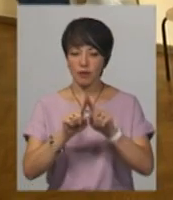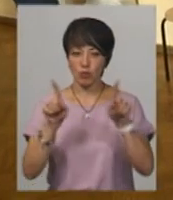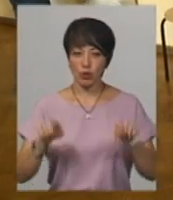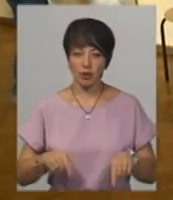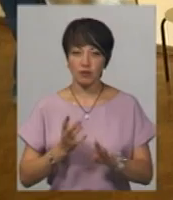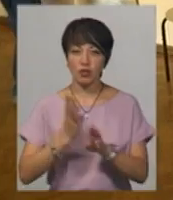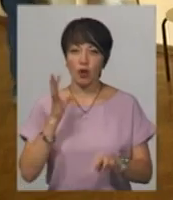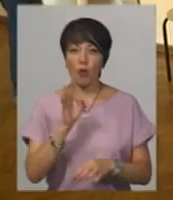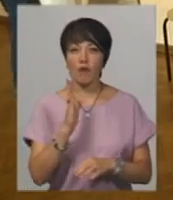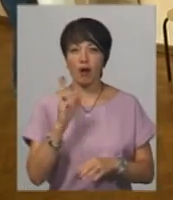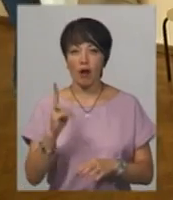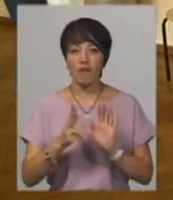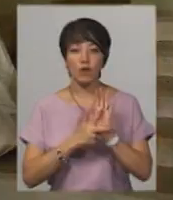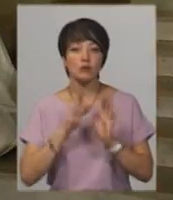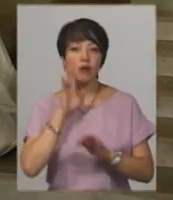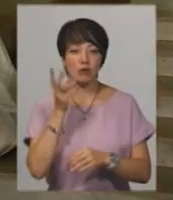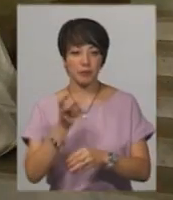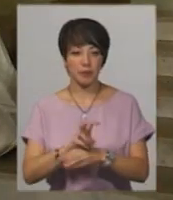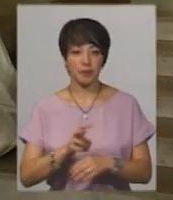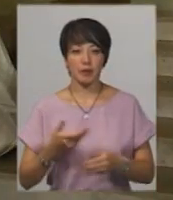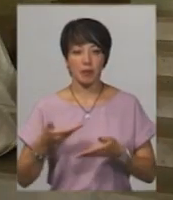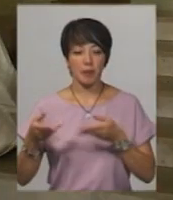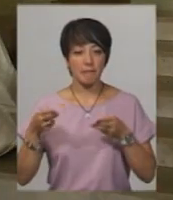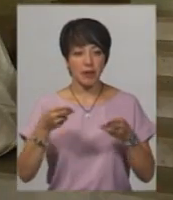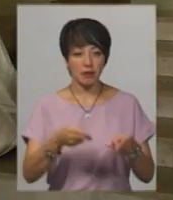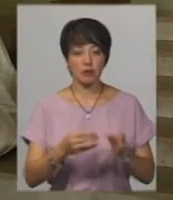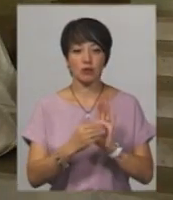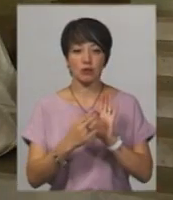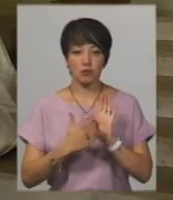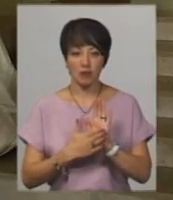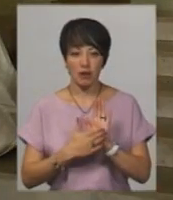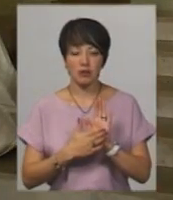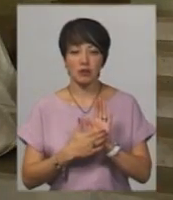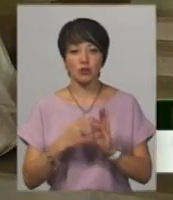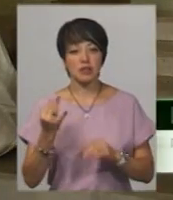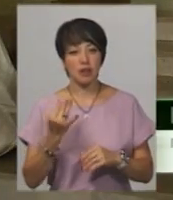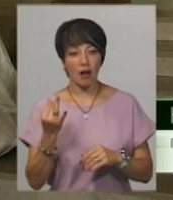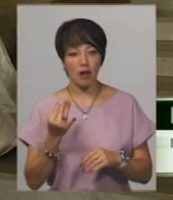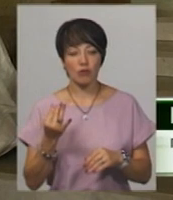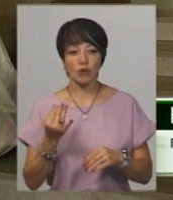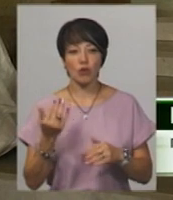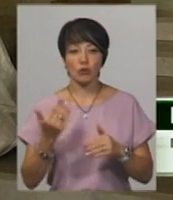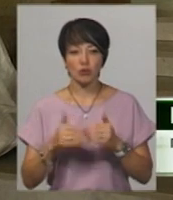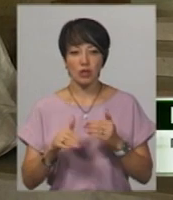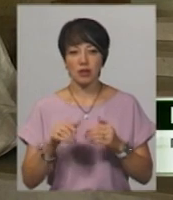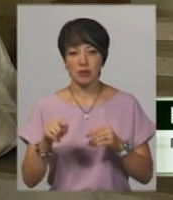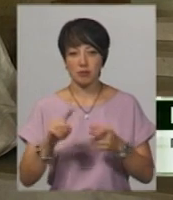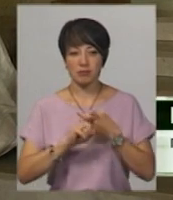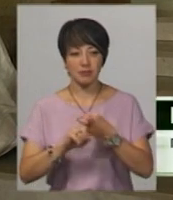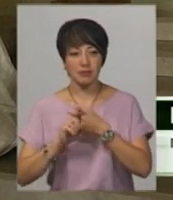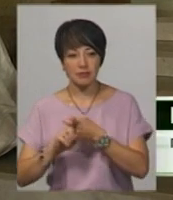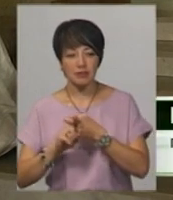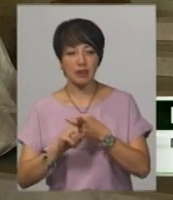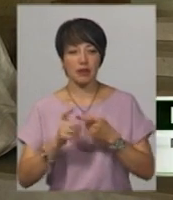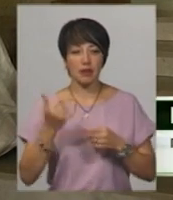у черзі до ОВК з 8-ї ранку. Ми приїхали, зареєстрювалися. Що цікаво, що ми вже по вибору, ми вже там зв'язалися,